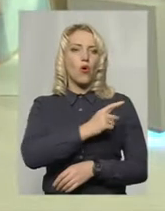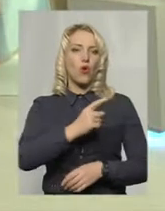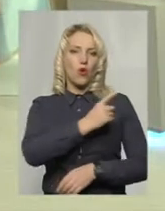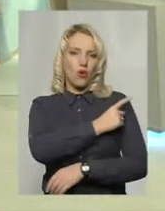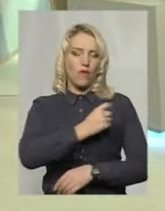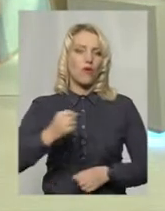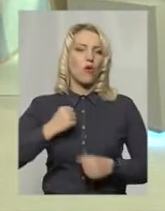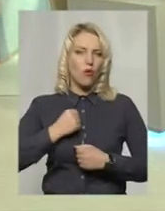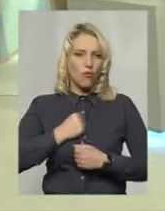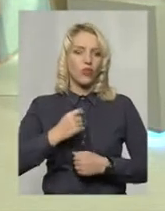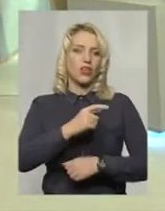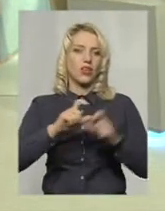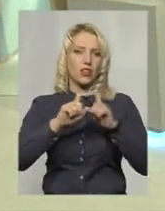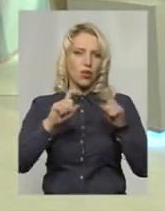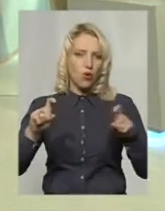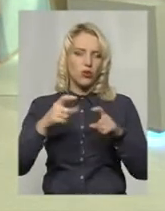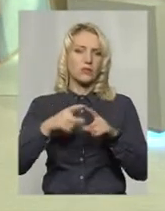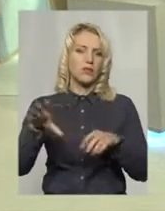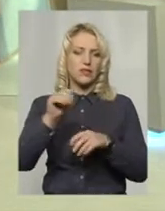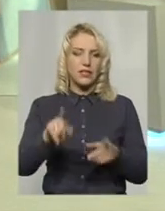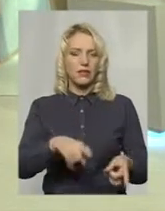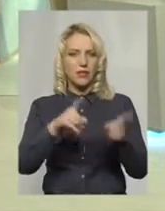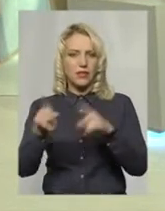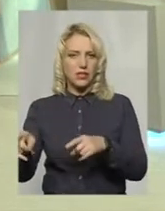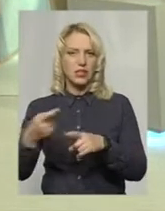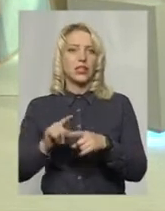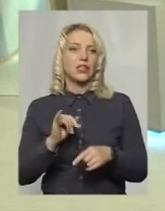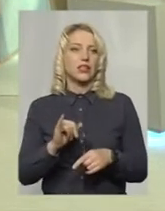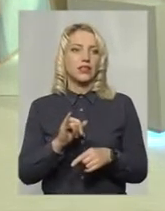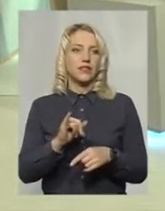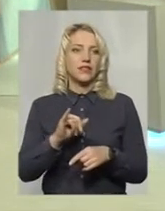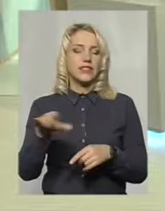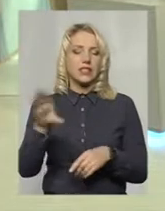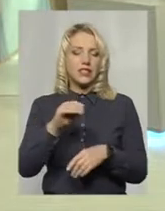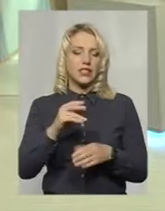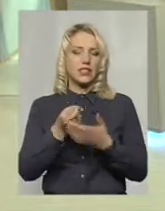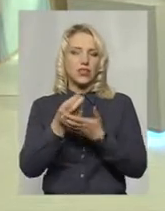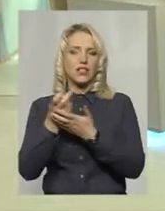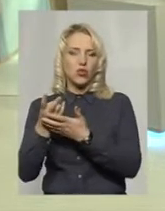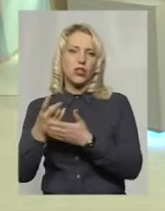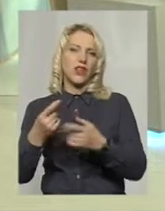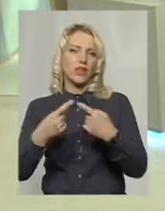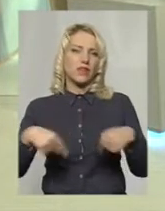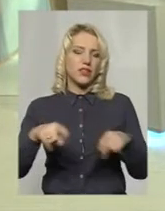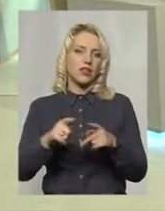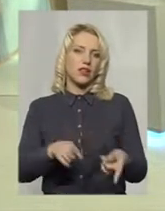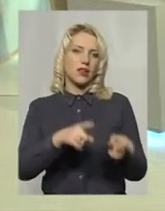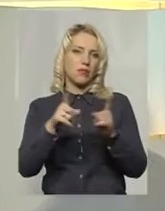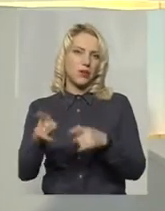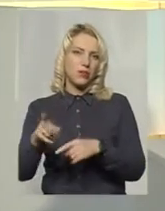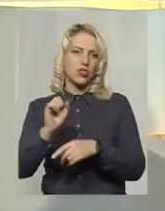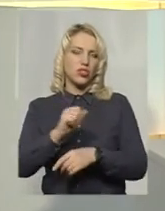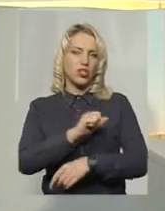Так. На сьогоднішній день всі стаціонарні відділення, які б функціонували в кардіодиспансері, переміщені у госпіталі «Нолідьовіни». А